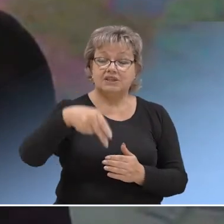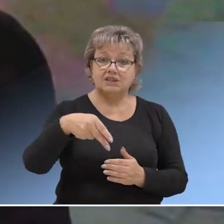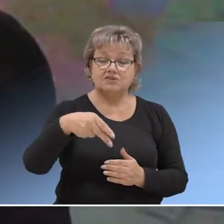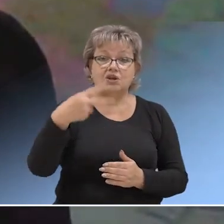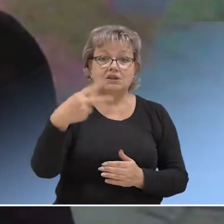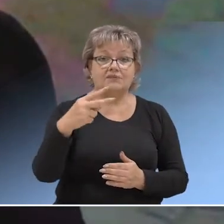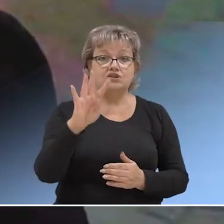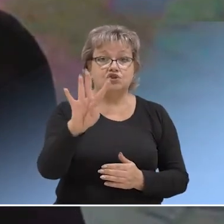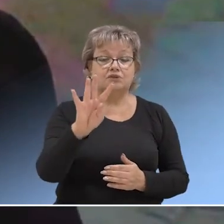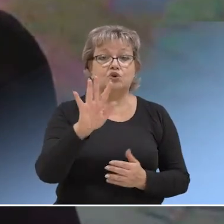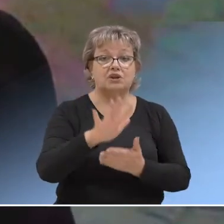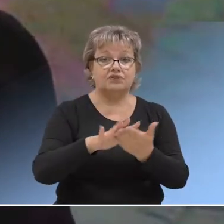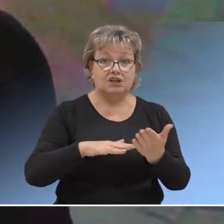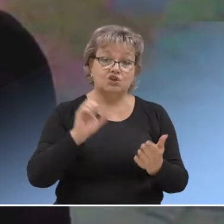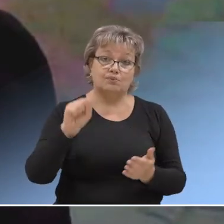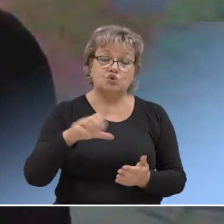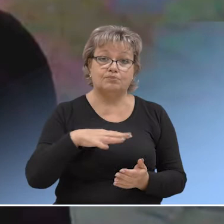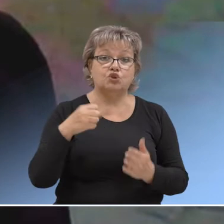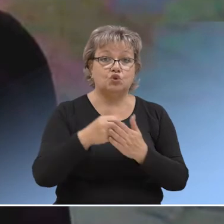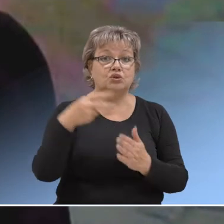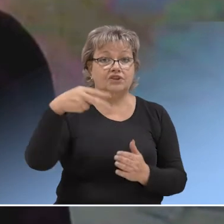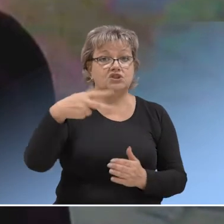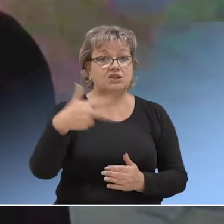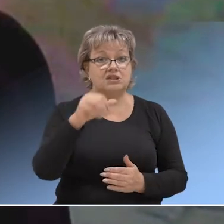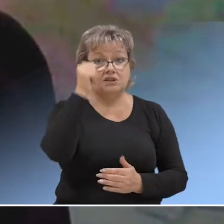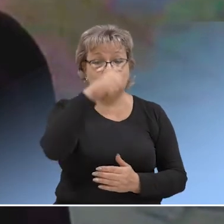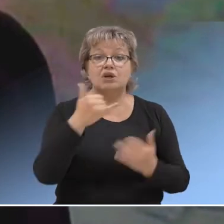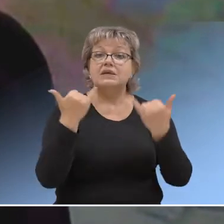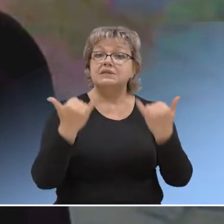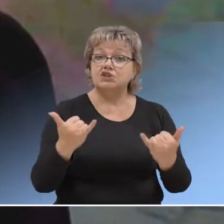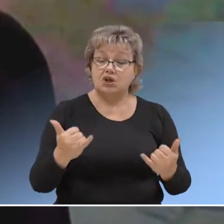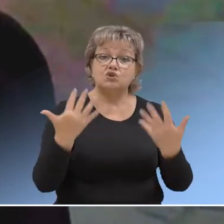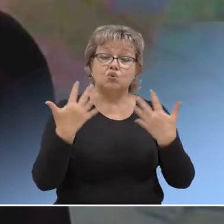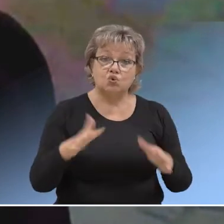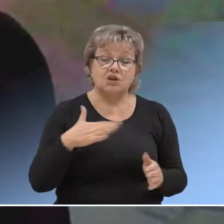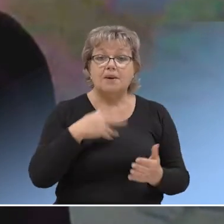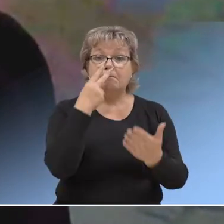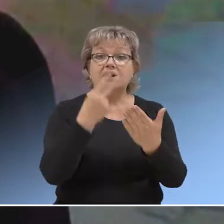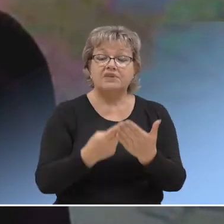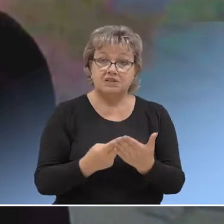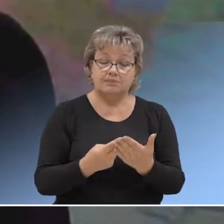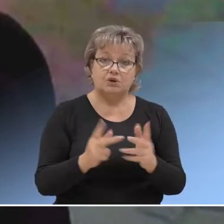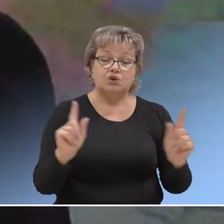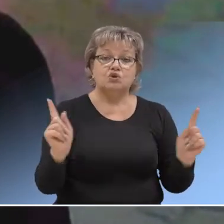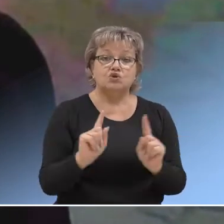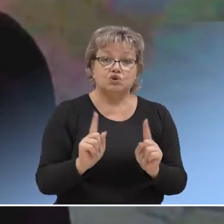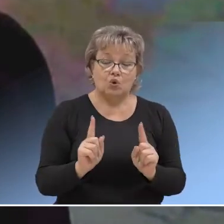-го, дальнейшем уже до 2030-го года. Уже сейчас мы видим, что